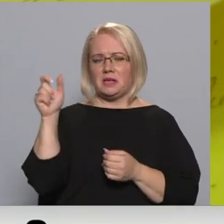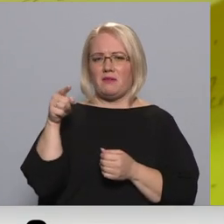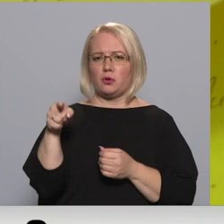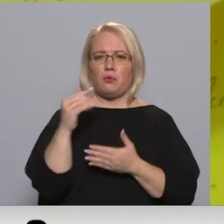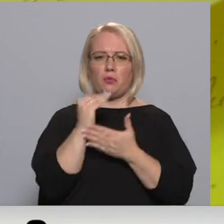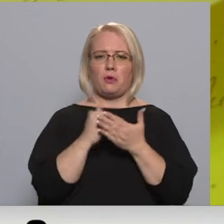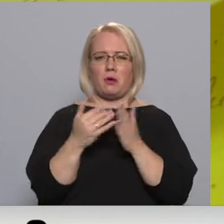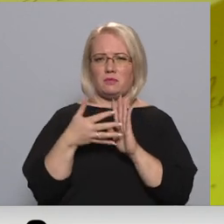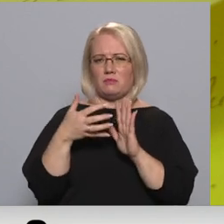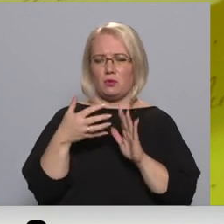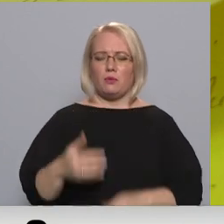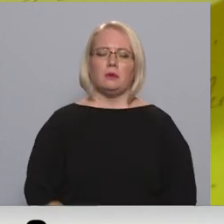Pāns, ReTV